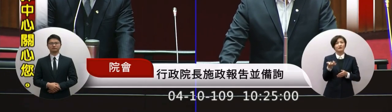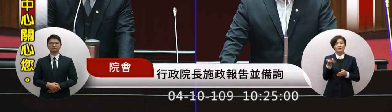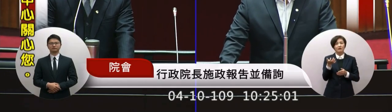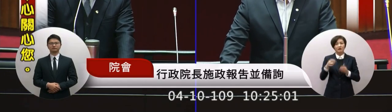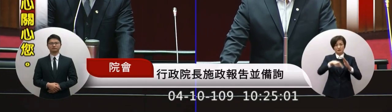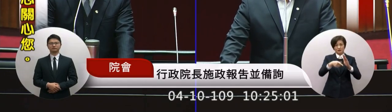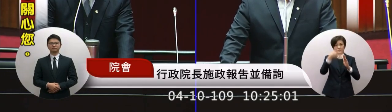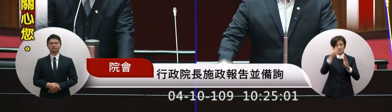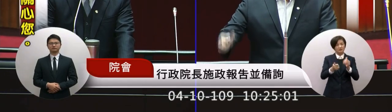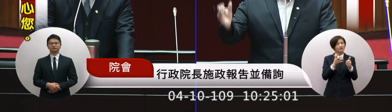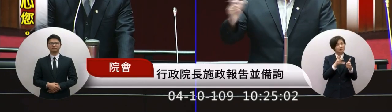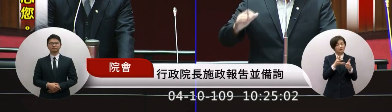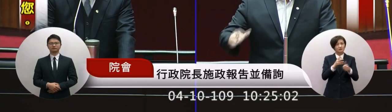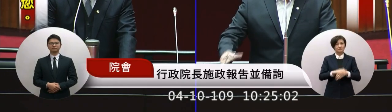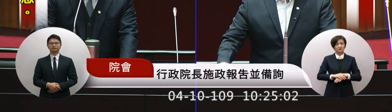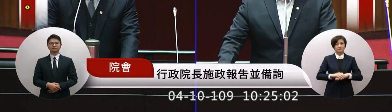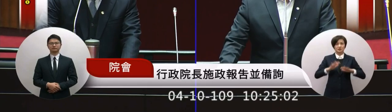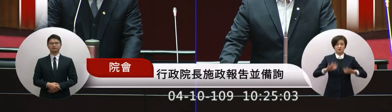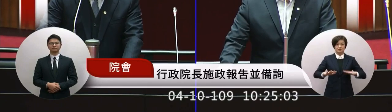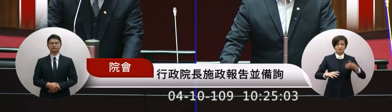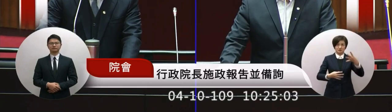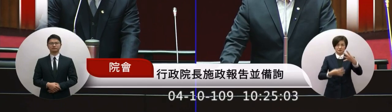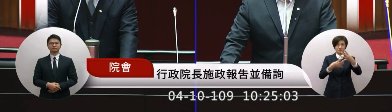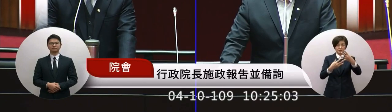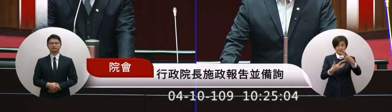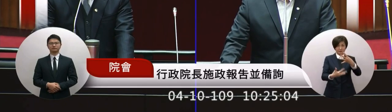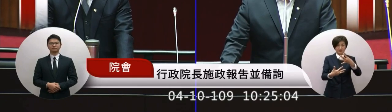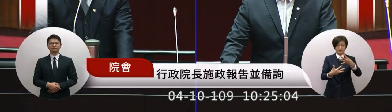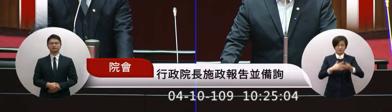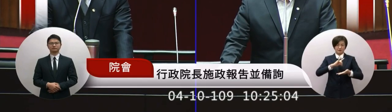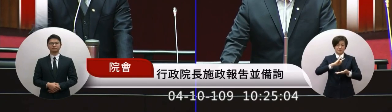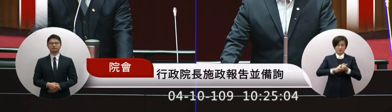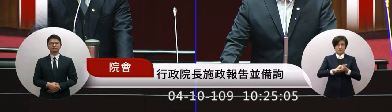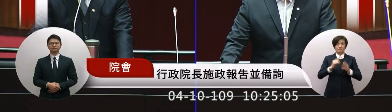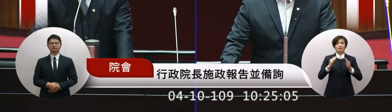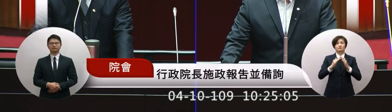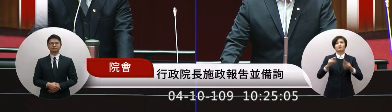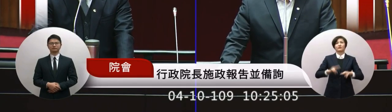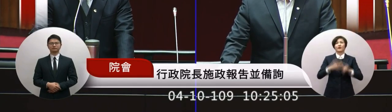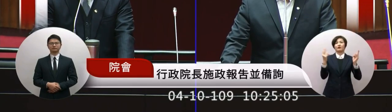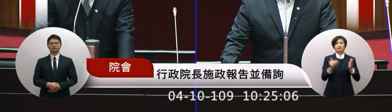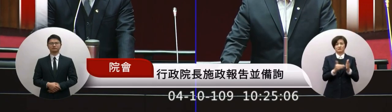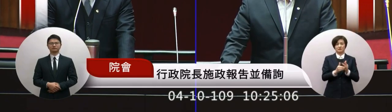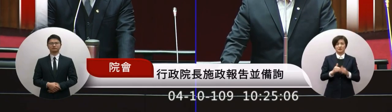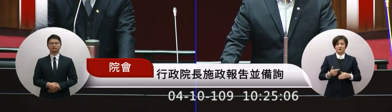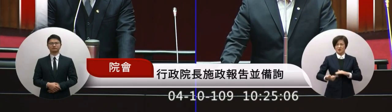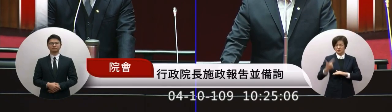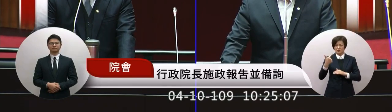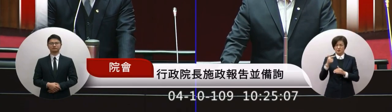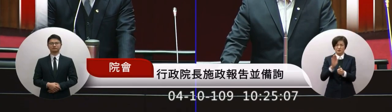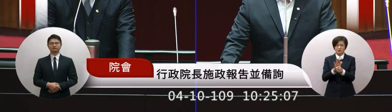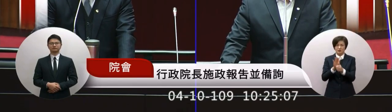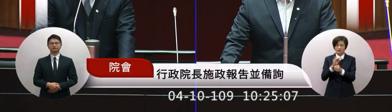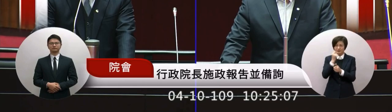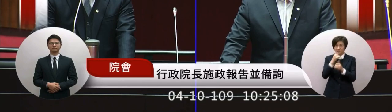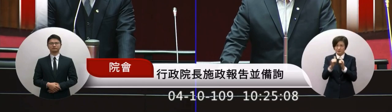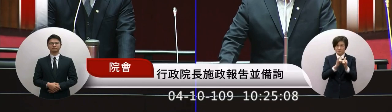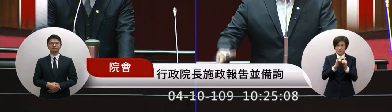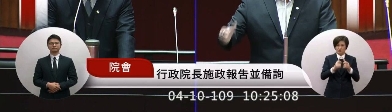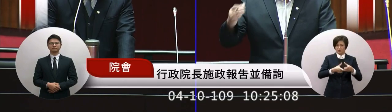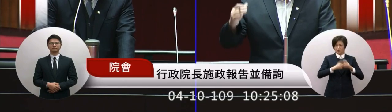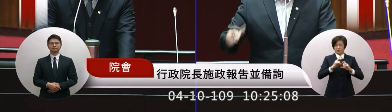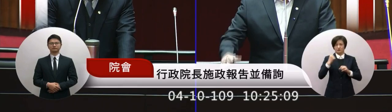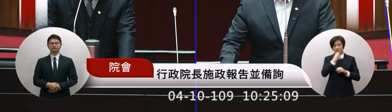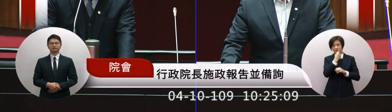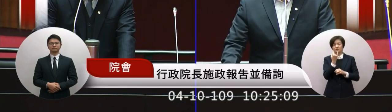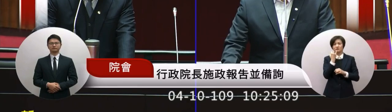來請教的是說現在既然4月8號已經解封了是不是可以儘速的我們透過跟陸方的協商